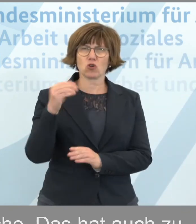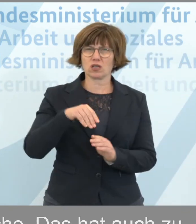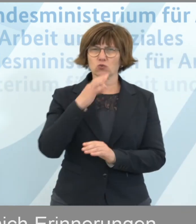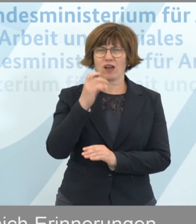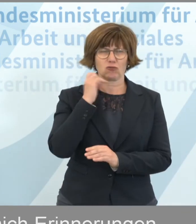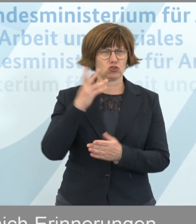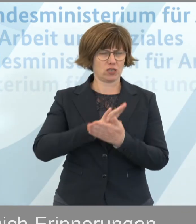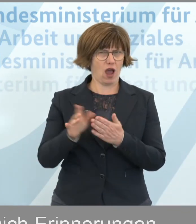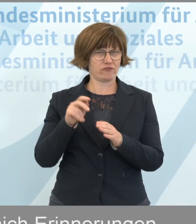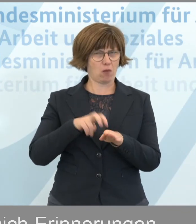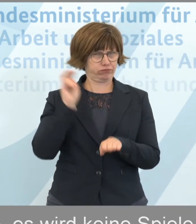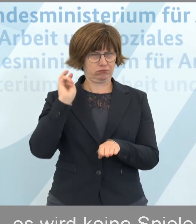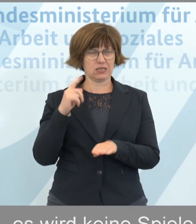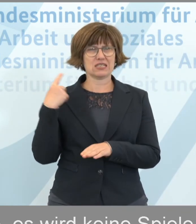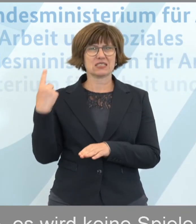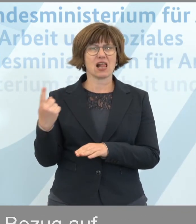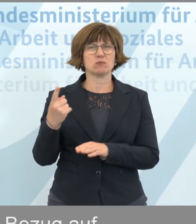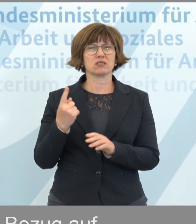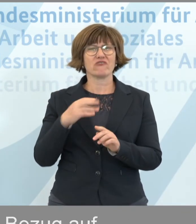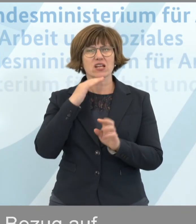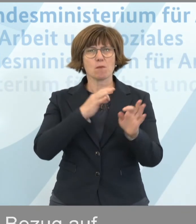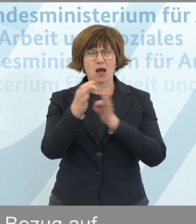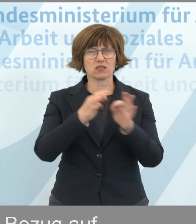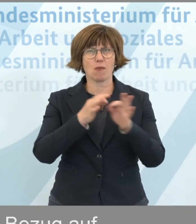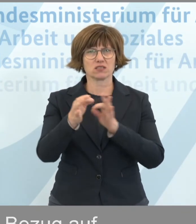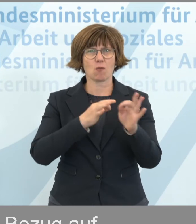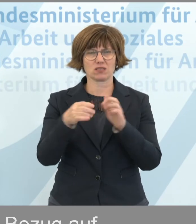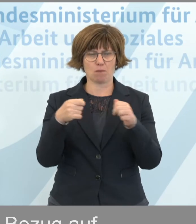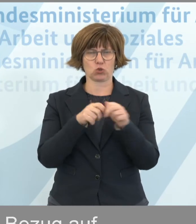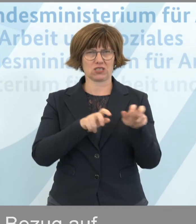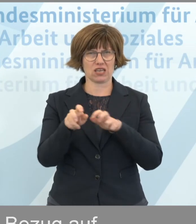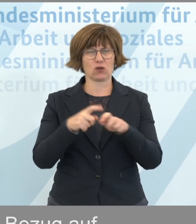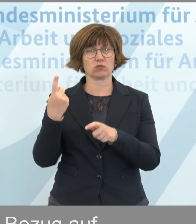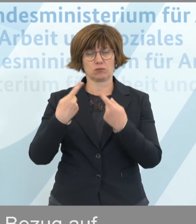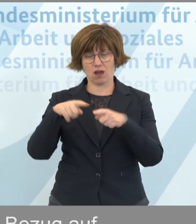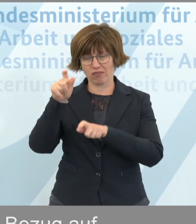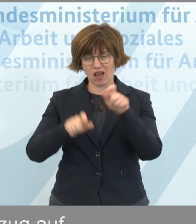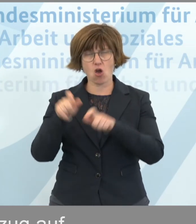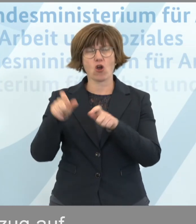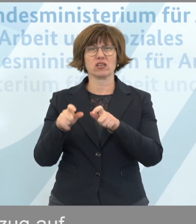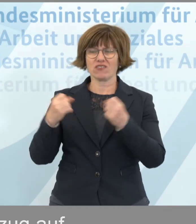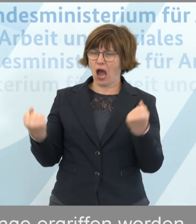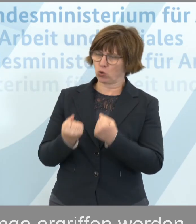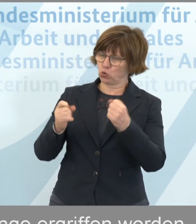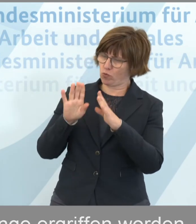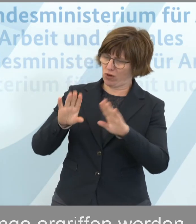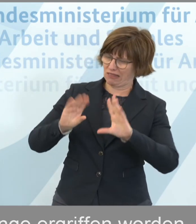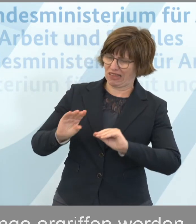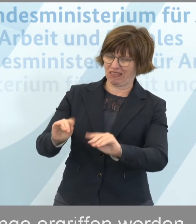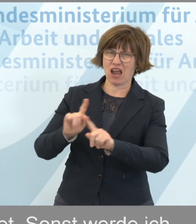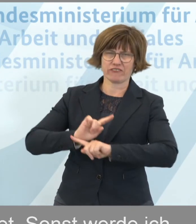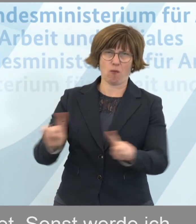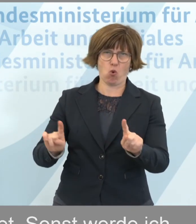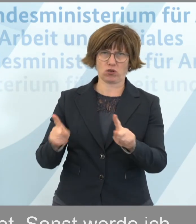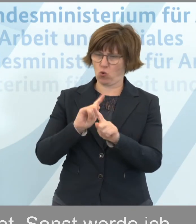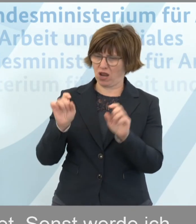davon kommen lassen, denn Sie haben ja viele Maßnahmen in der Bundesregierung, mit denen Sie andere Menschen die Ausübung in ihrer Tätigkeit verbieten, aber